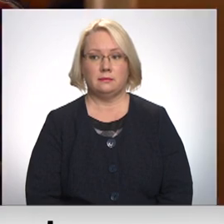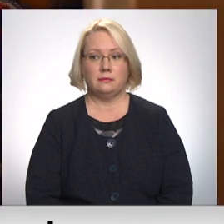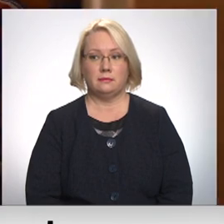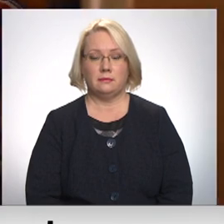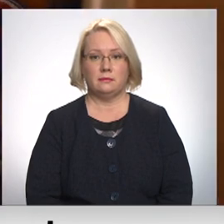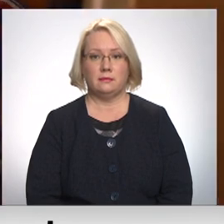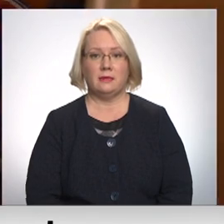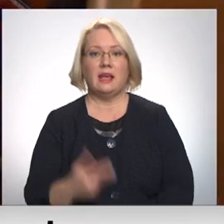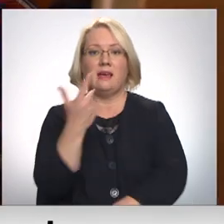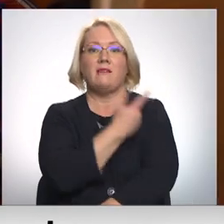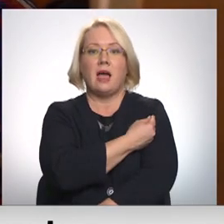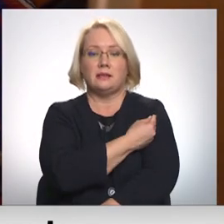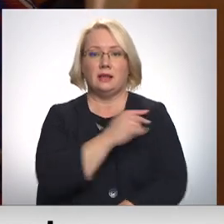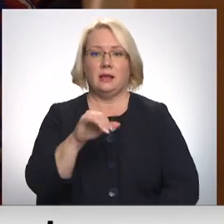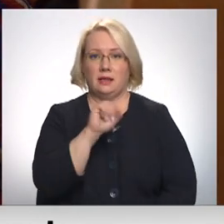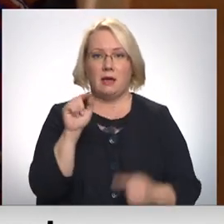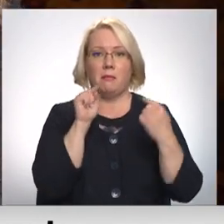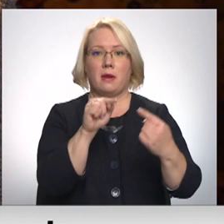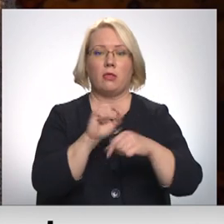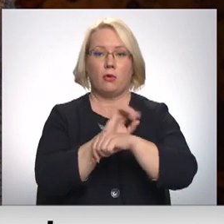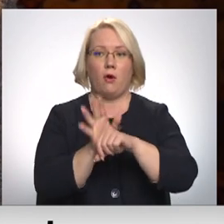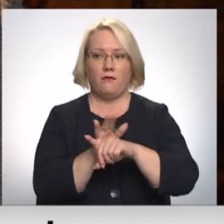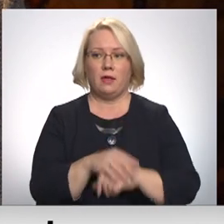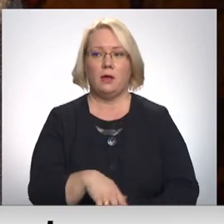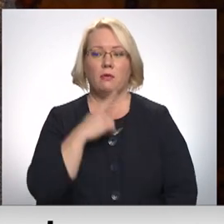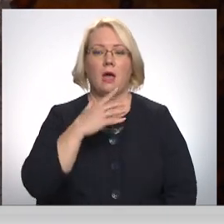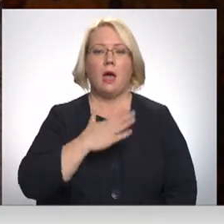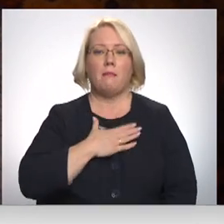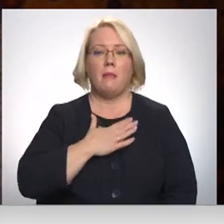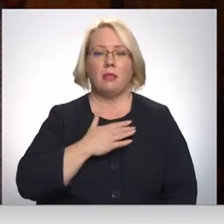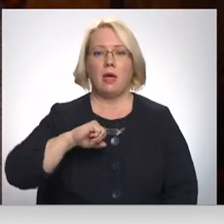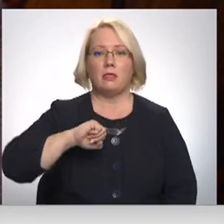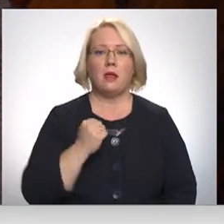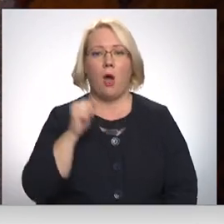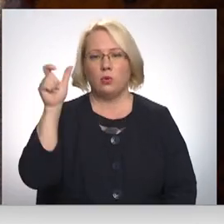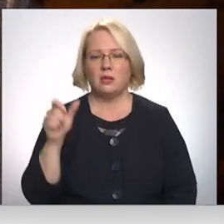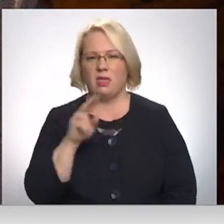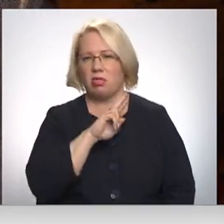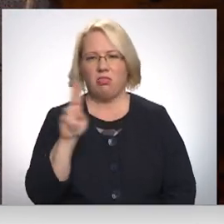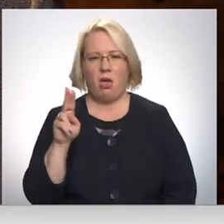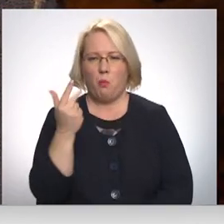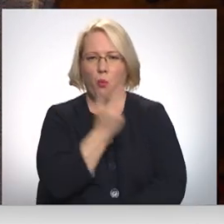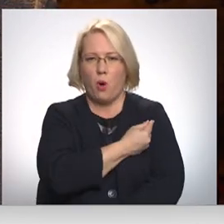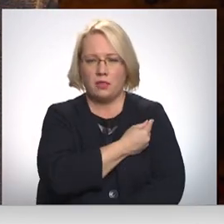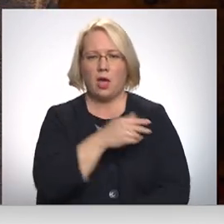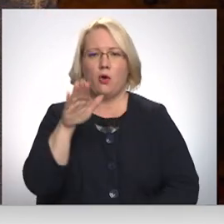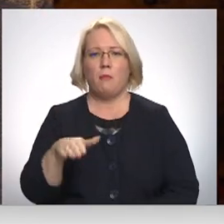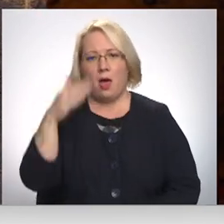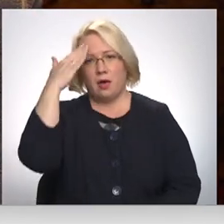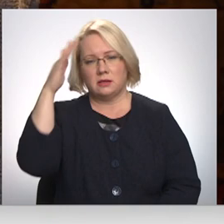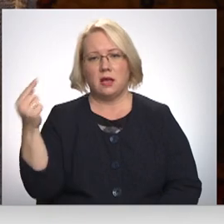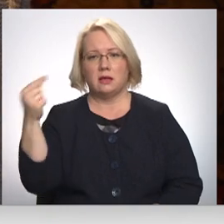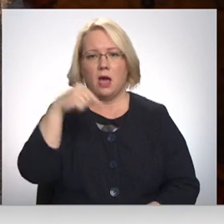Vakcinācija, jā? Jā. Man draudze nepotējos, ja viņai mazdzēls atbrāca no